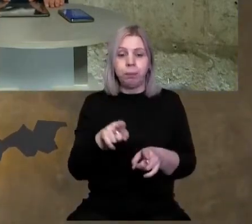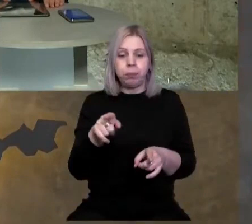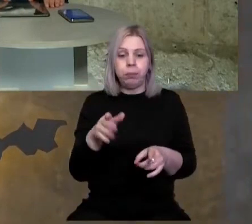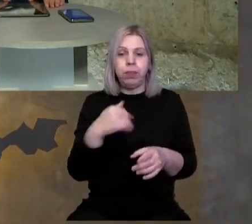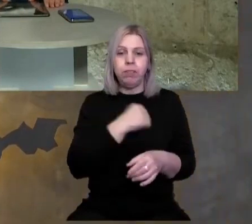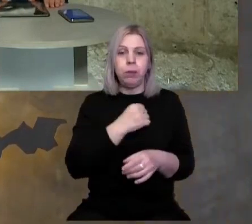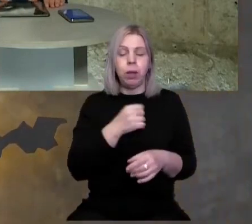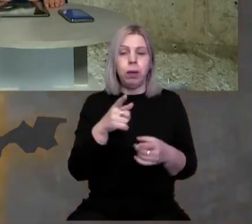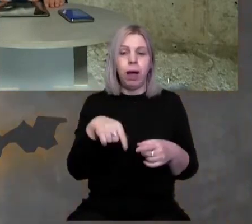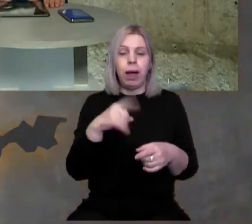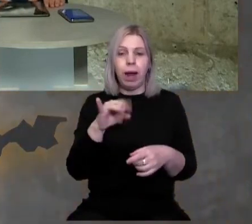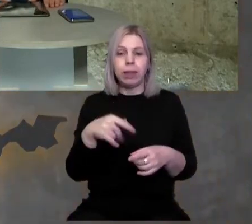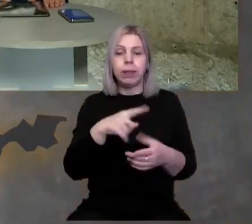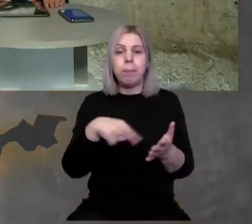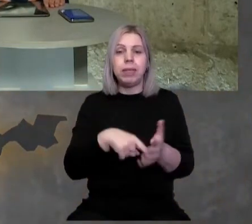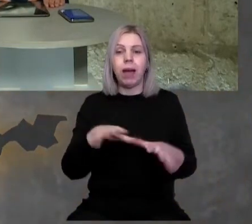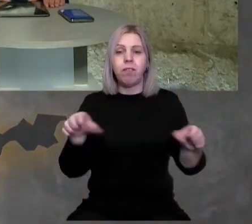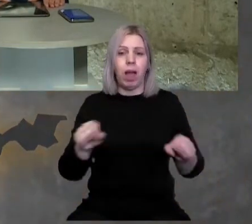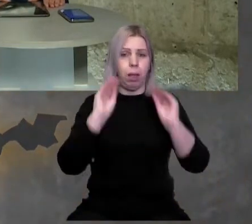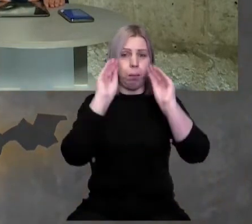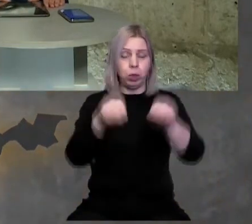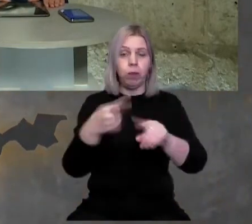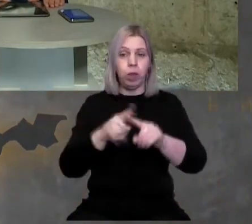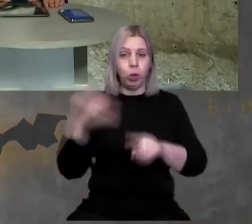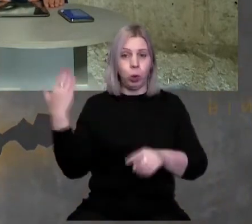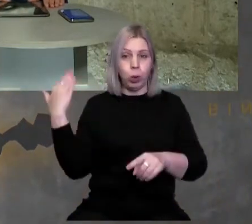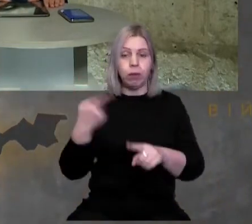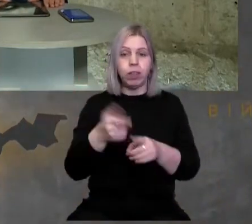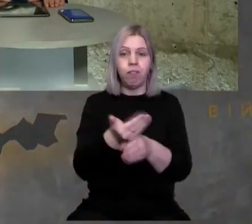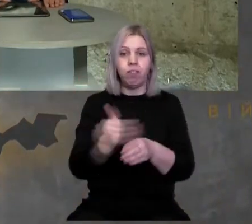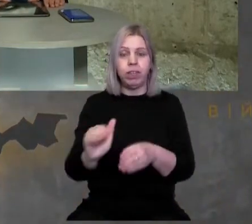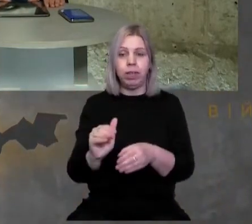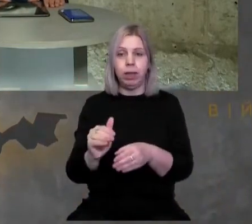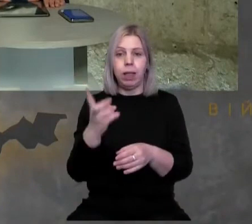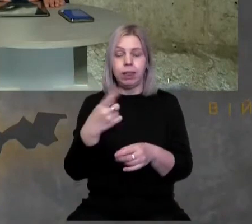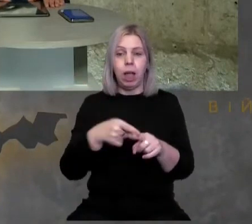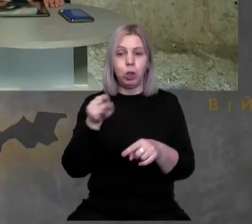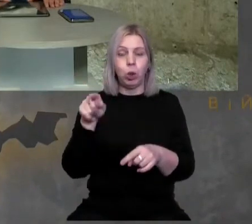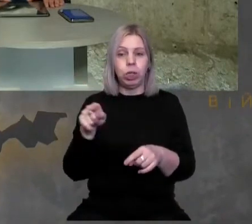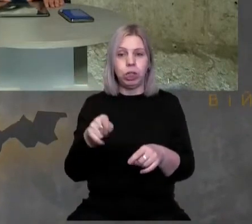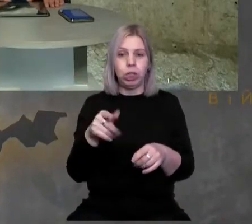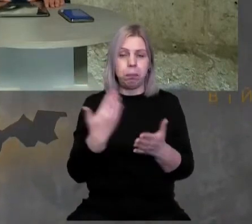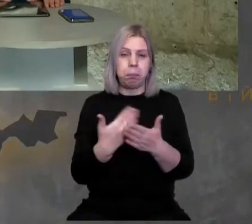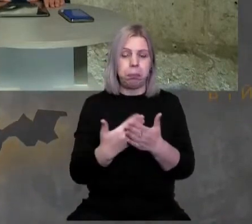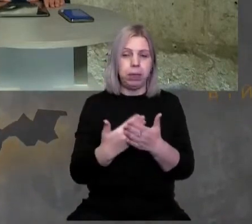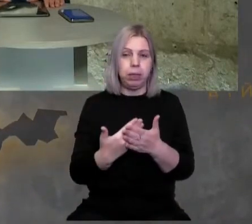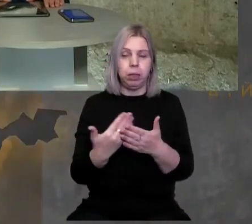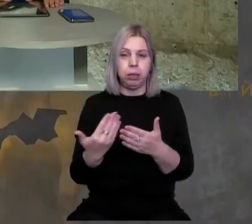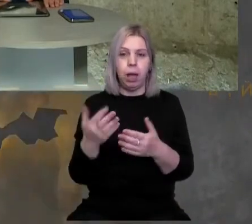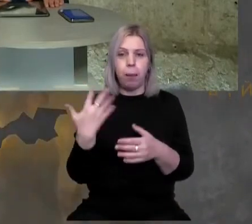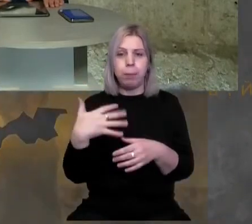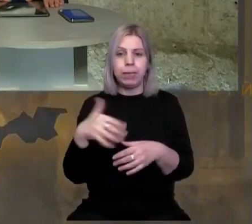міської ради, тобто, оця міська влада встановлювала тоді, вона виділила майже на тодішніх мірках десь близько